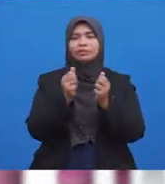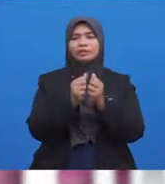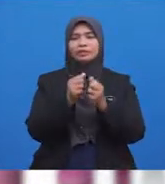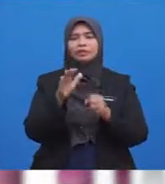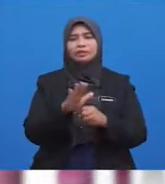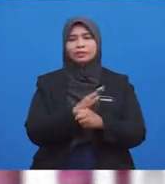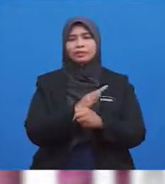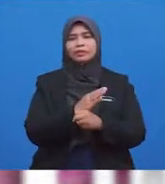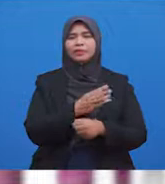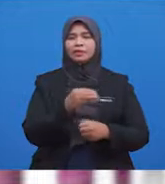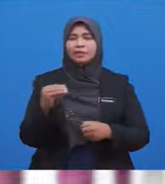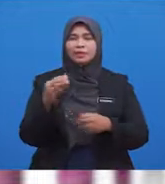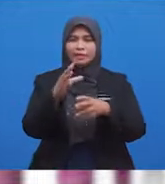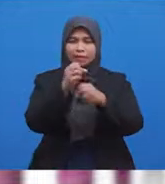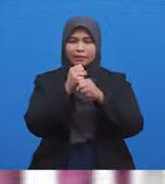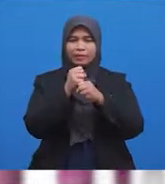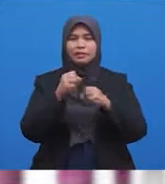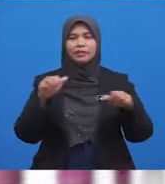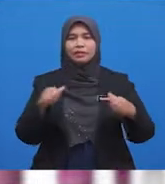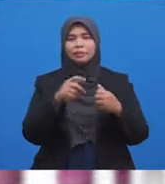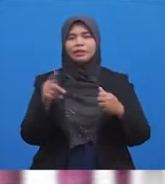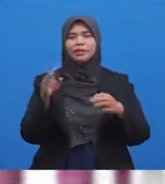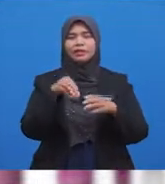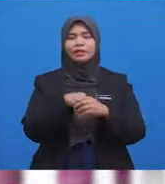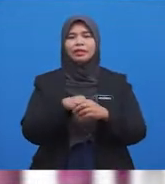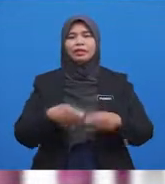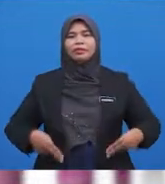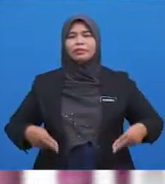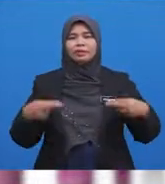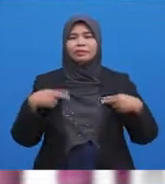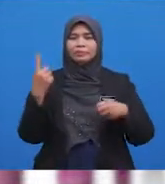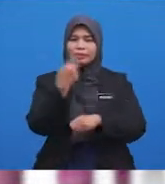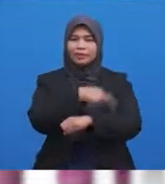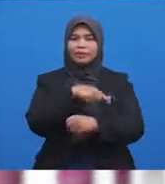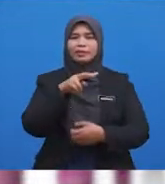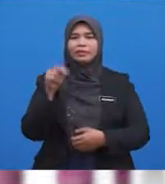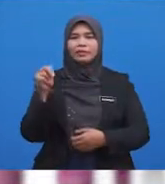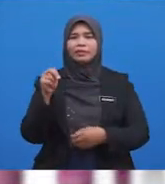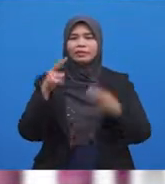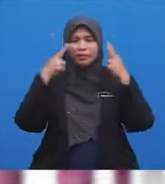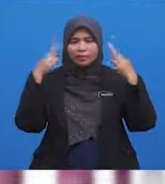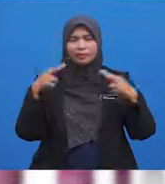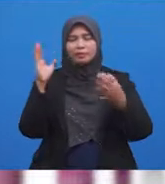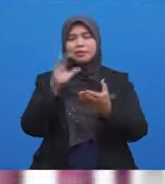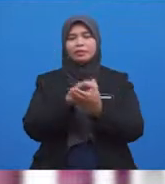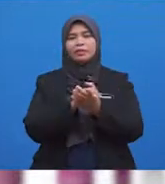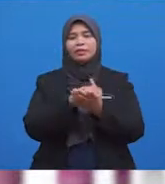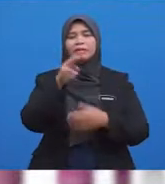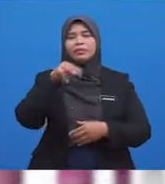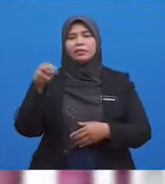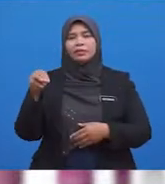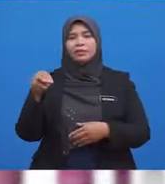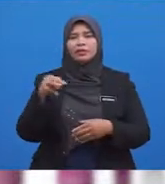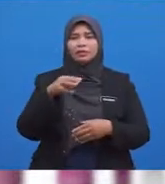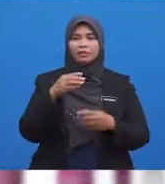dan dapat diamalkan dalam kehidupan harian. Ustazah percaya murid-murid